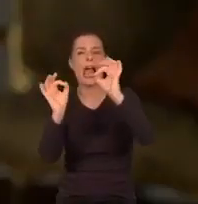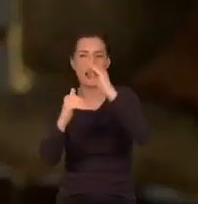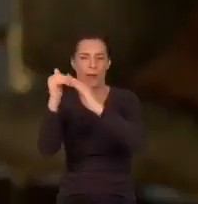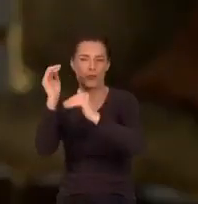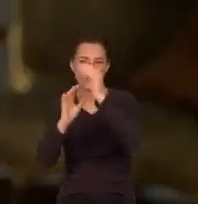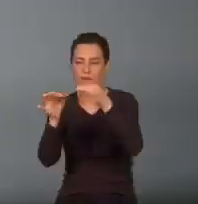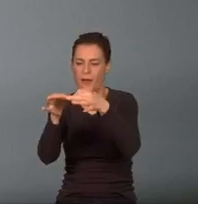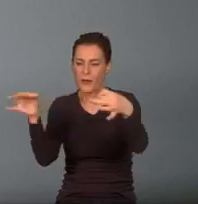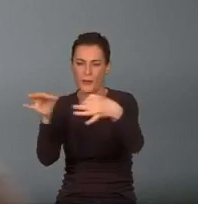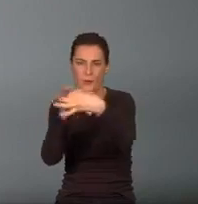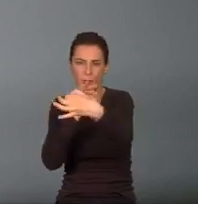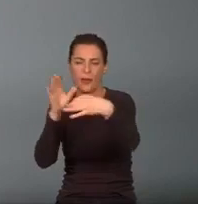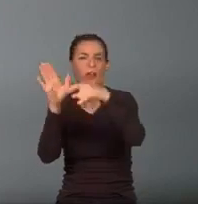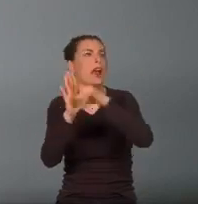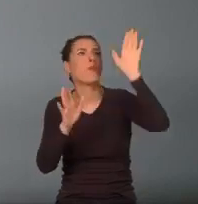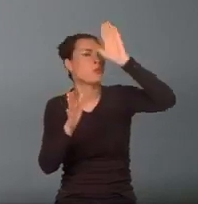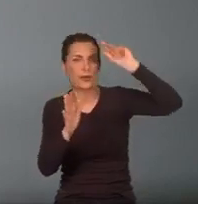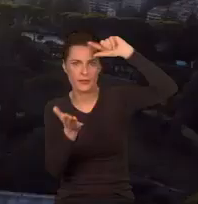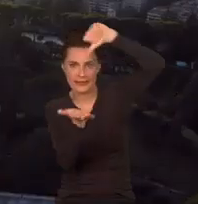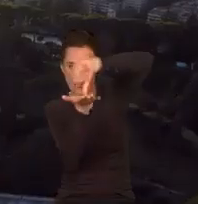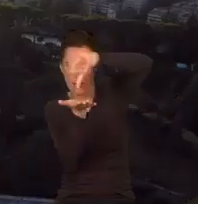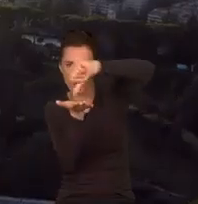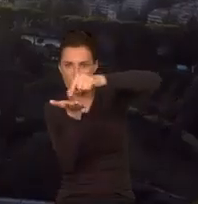i duchową ideą Boga jako centrum.